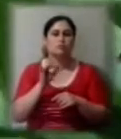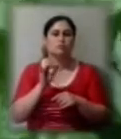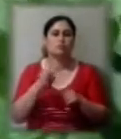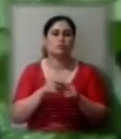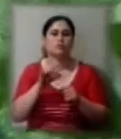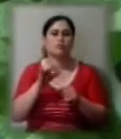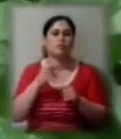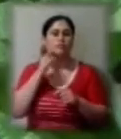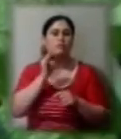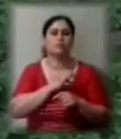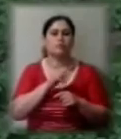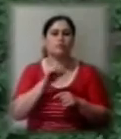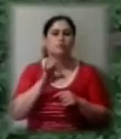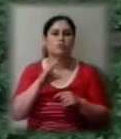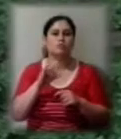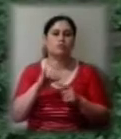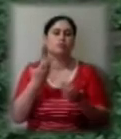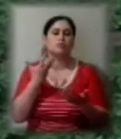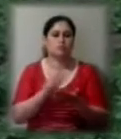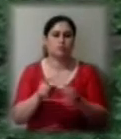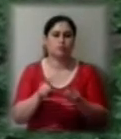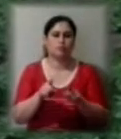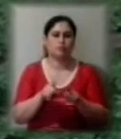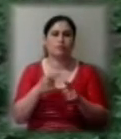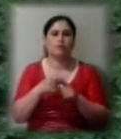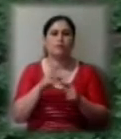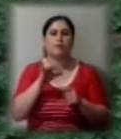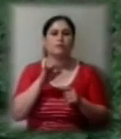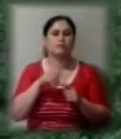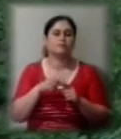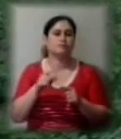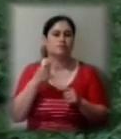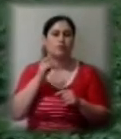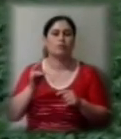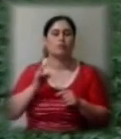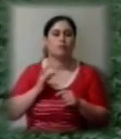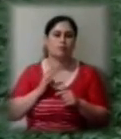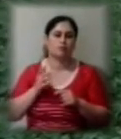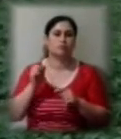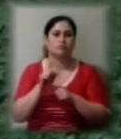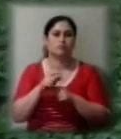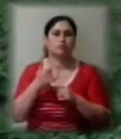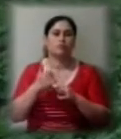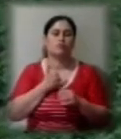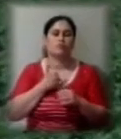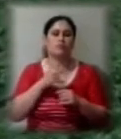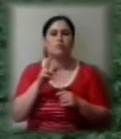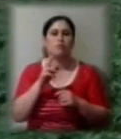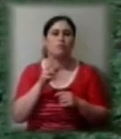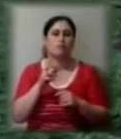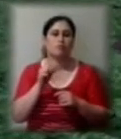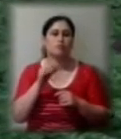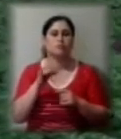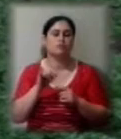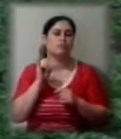іноземні, так і вітчизняні. Брали ні травмофоску, білоруську. Тому що наше качество хуже, вона мелка забиває